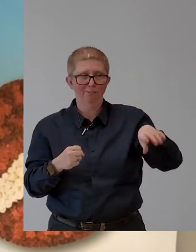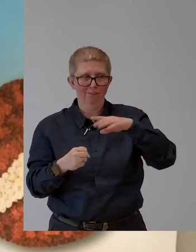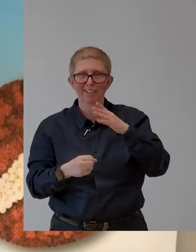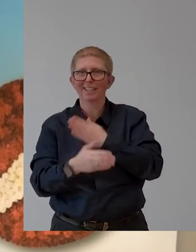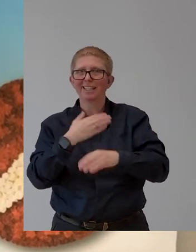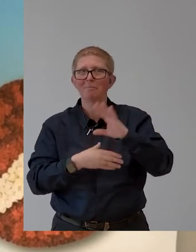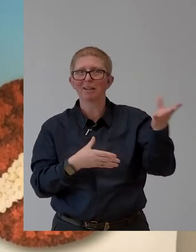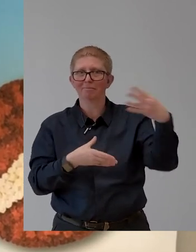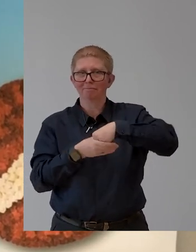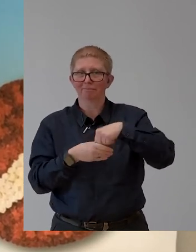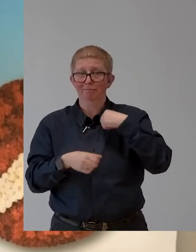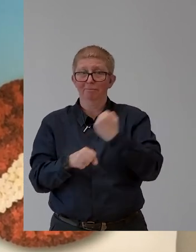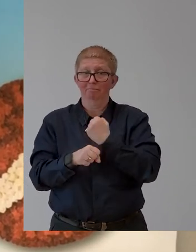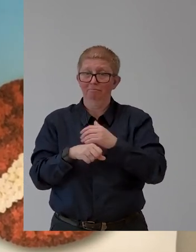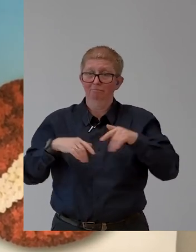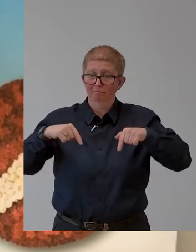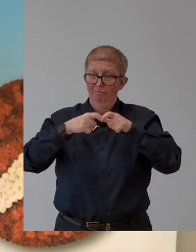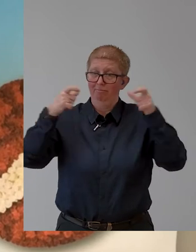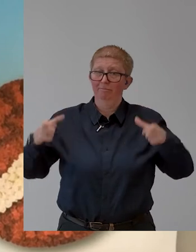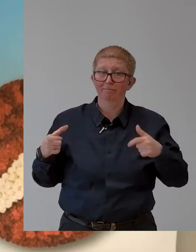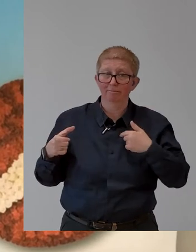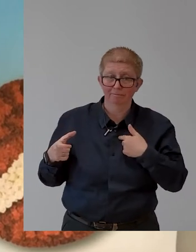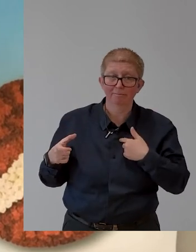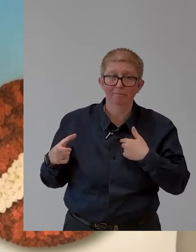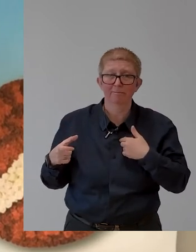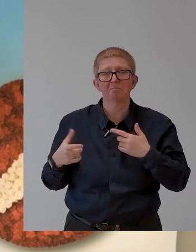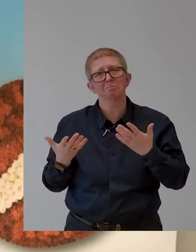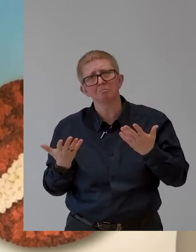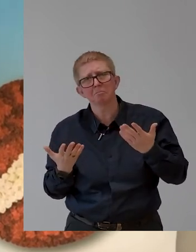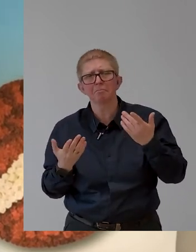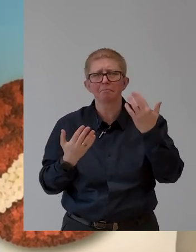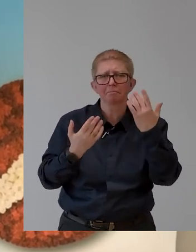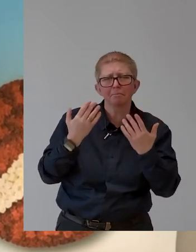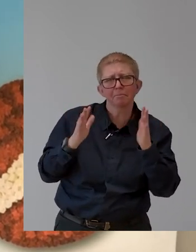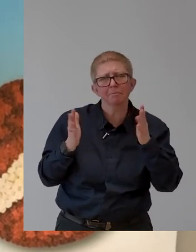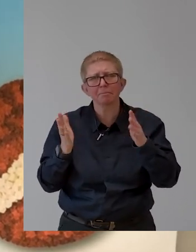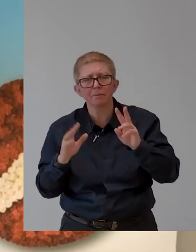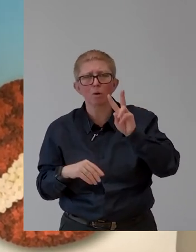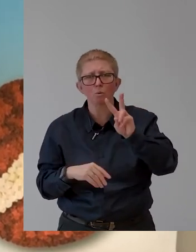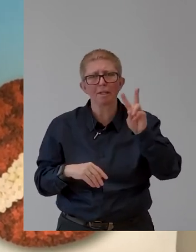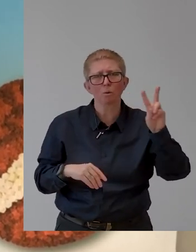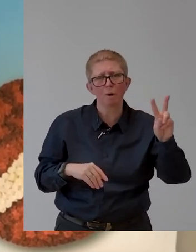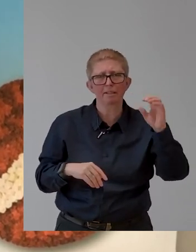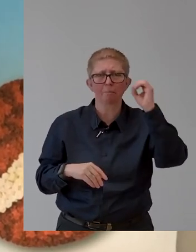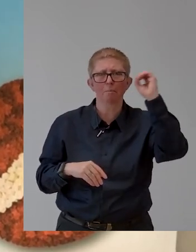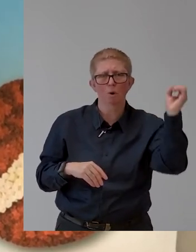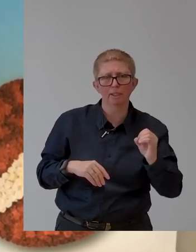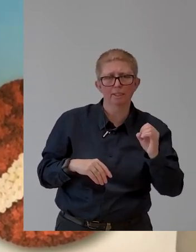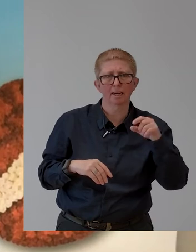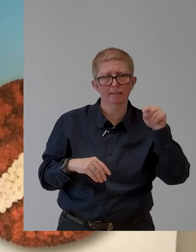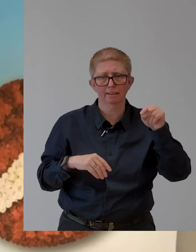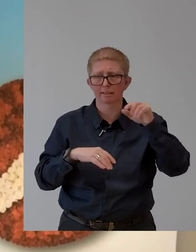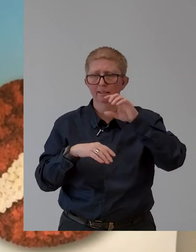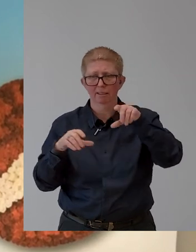unfortunately I to say, of only 22% of domestic companies that meet the legal quota for